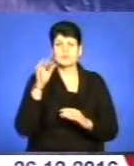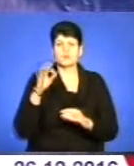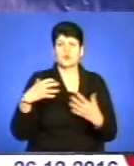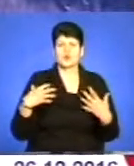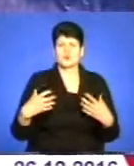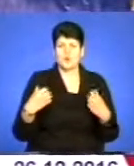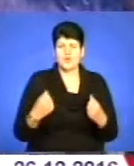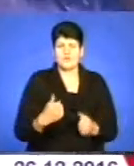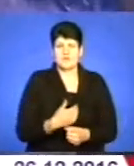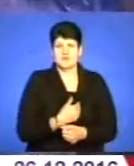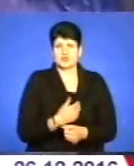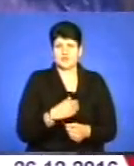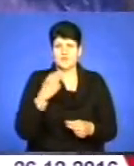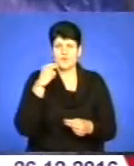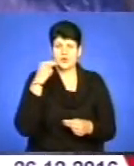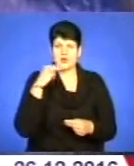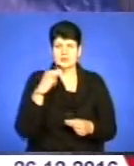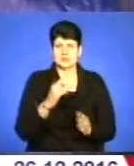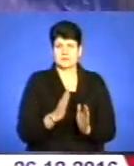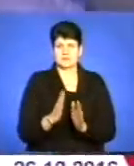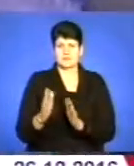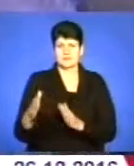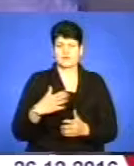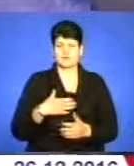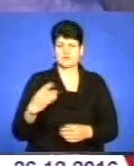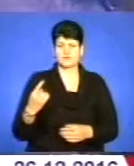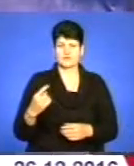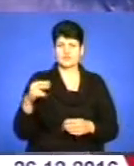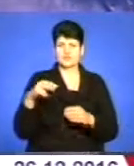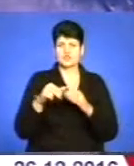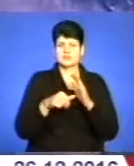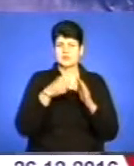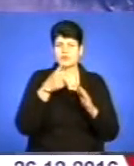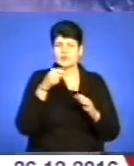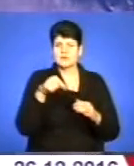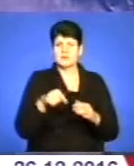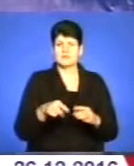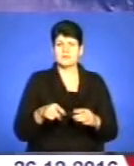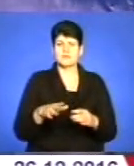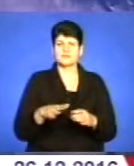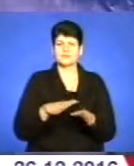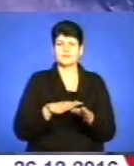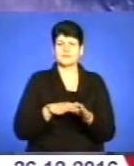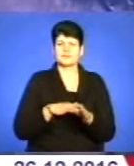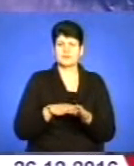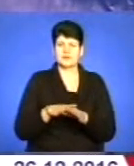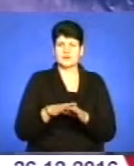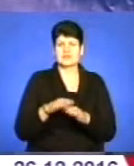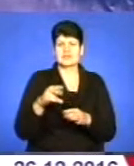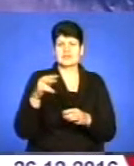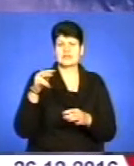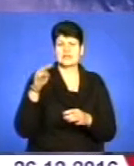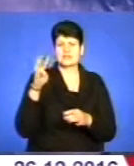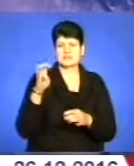і бажання покращити благоустрій нашого краю. У 2016 році ми втілювали 456 проєктів